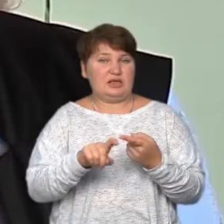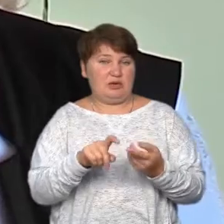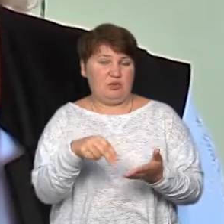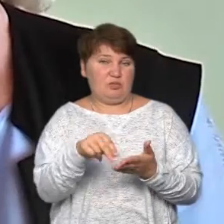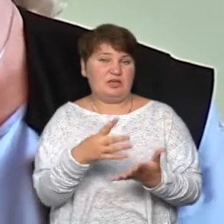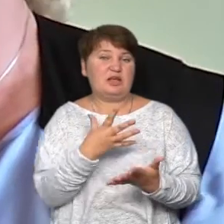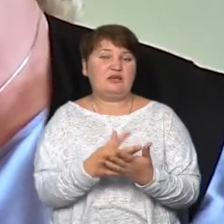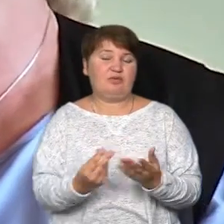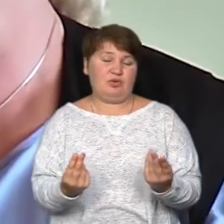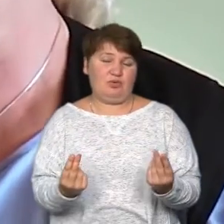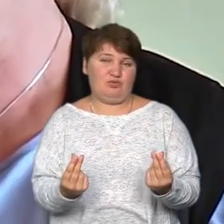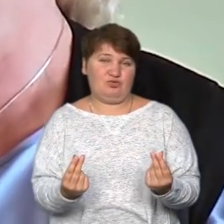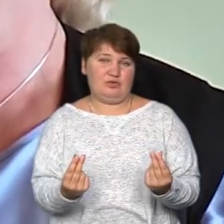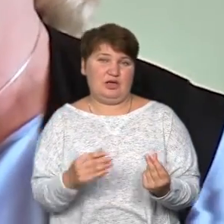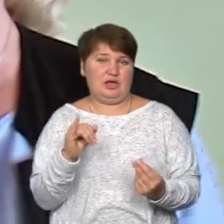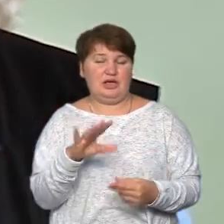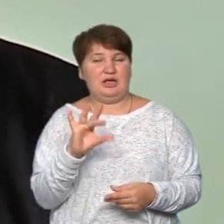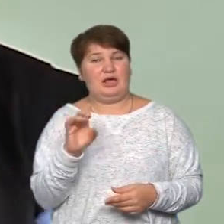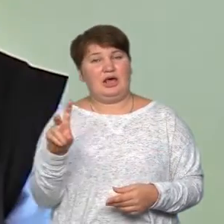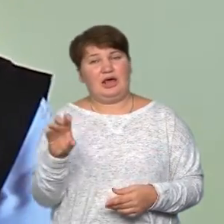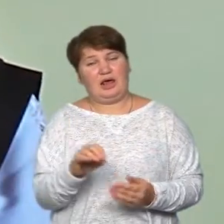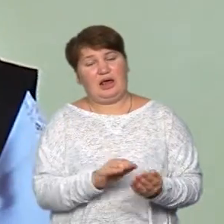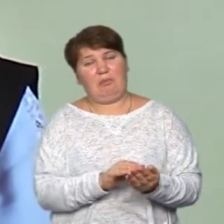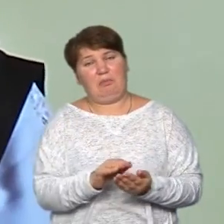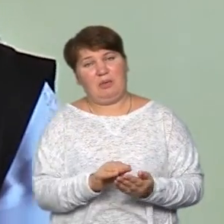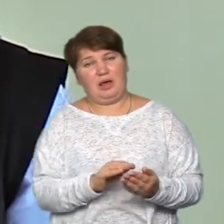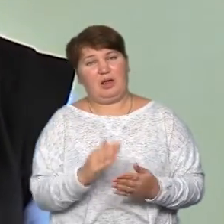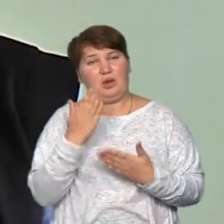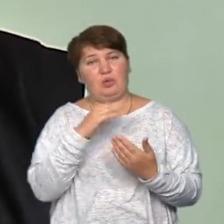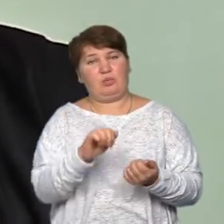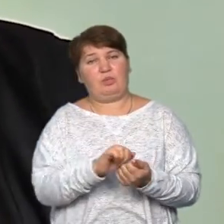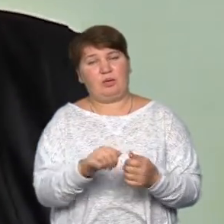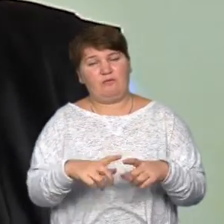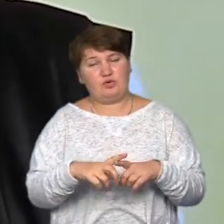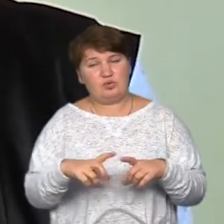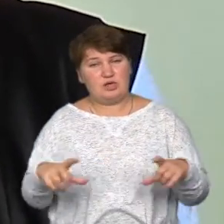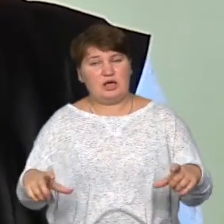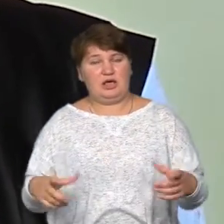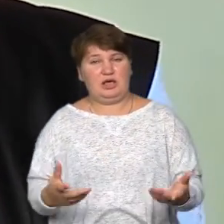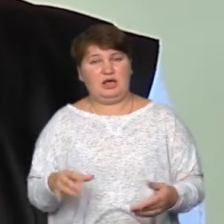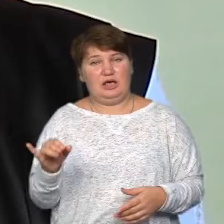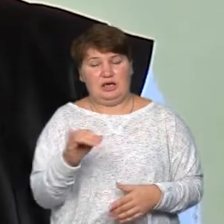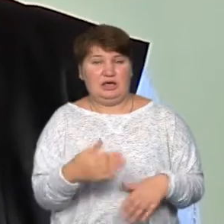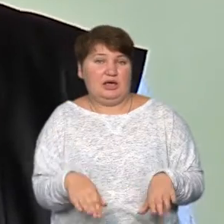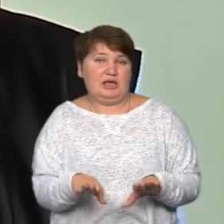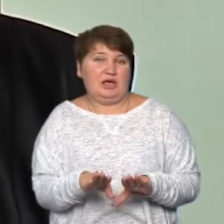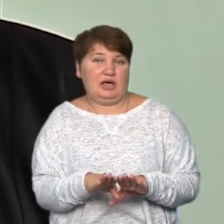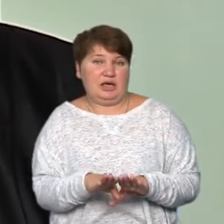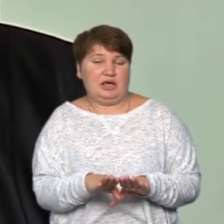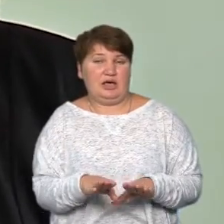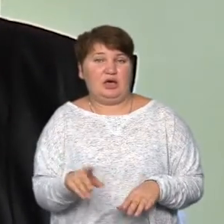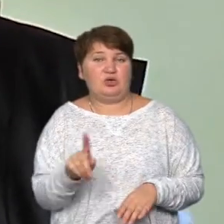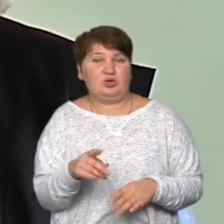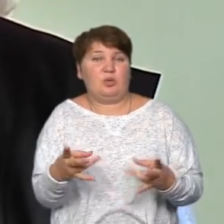кошт, і рідке мило, і рушники паперові, ну і такі предмети гігієни, всі